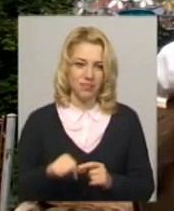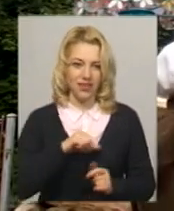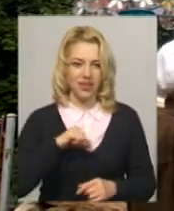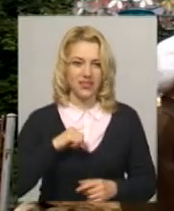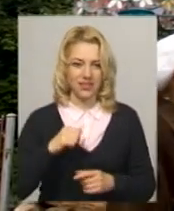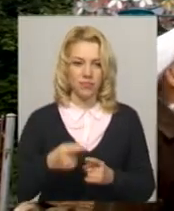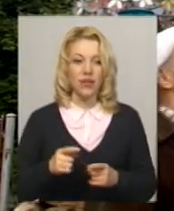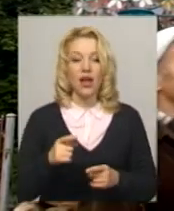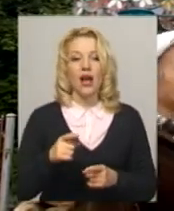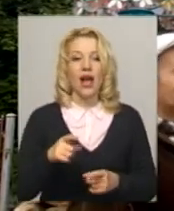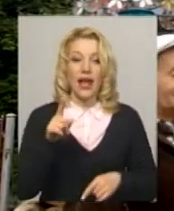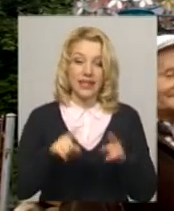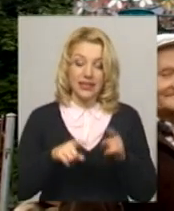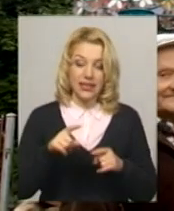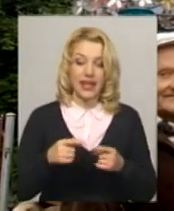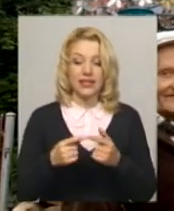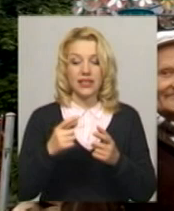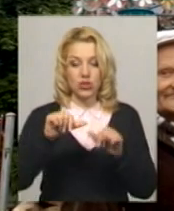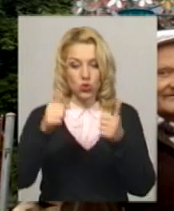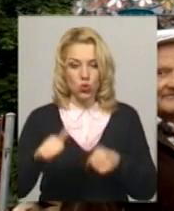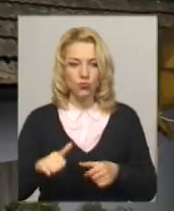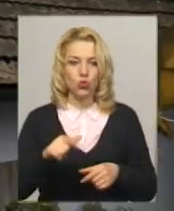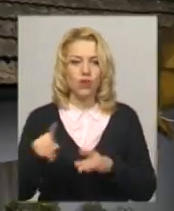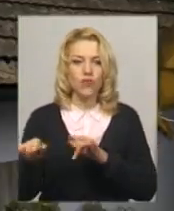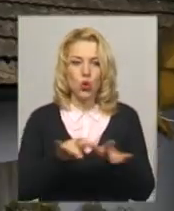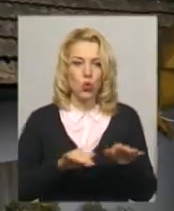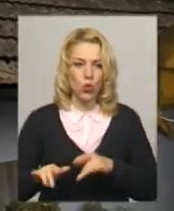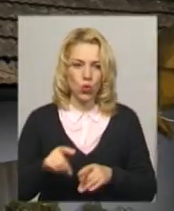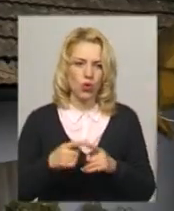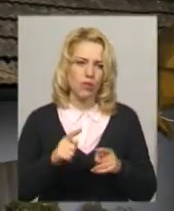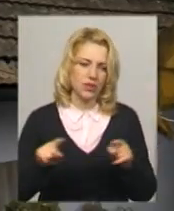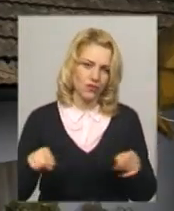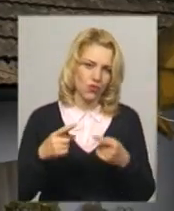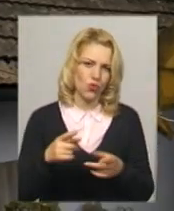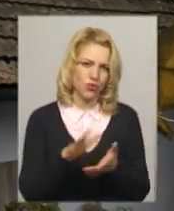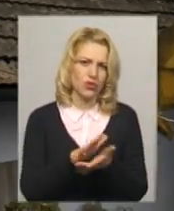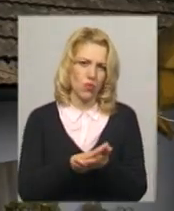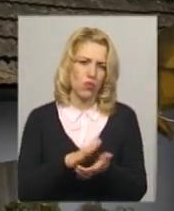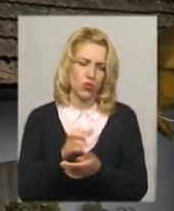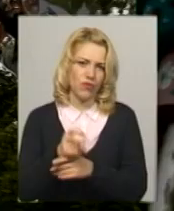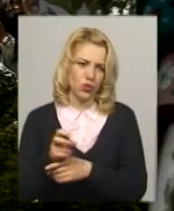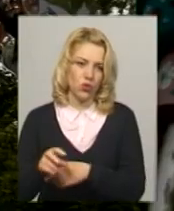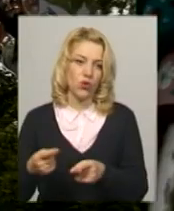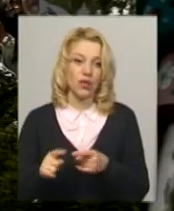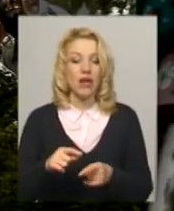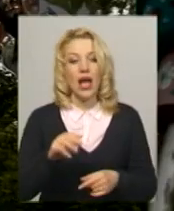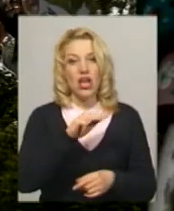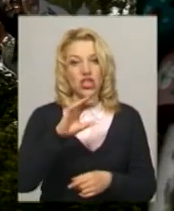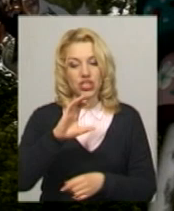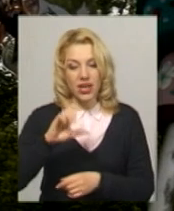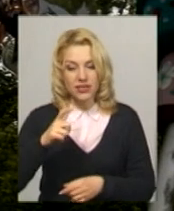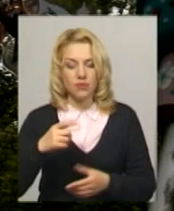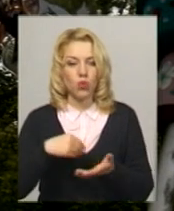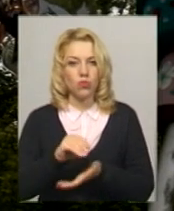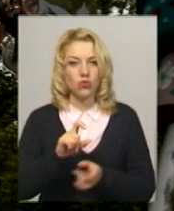Деякі скульптури – рухомі конструкції. Створює їх чоловік із різних побутових відходів. Жерст, каже, останнім часом купує в магазині. На